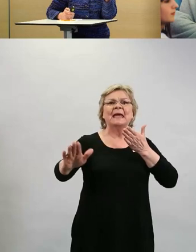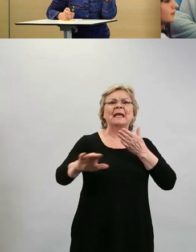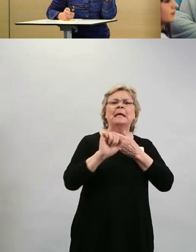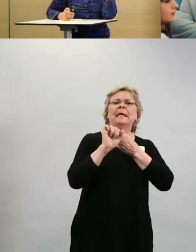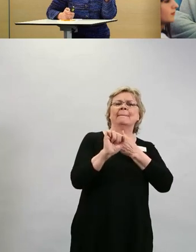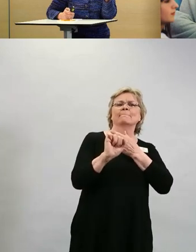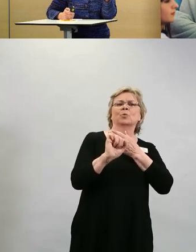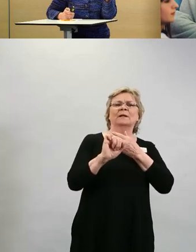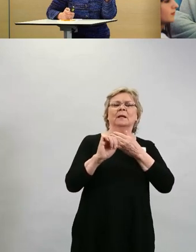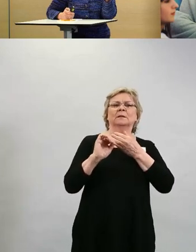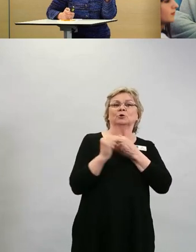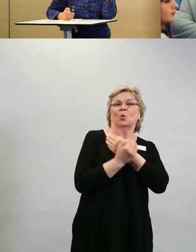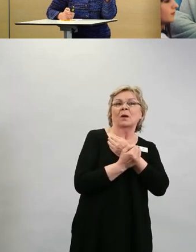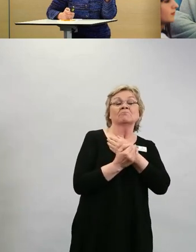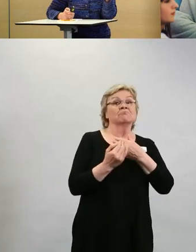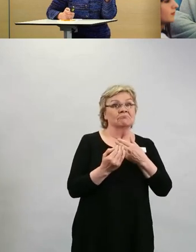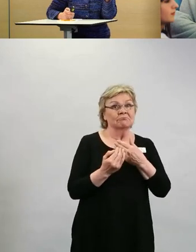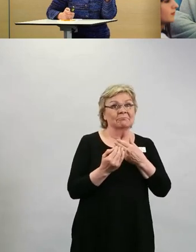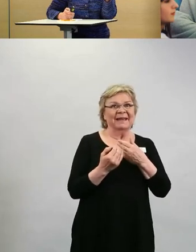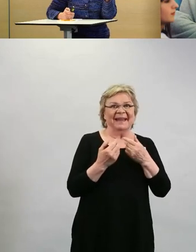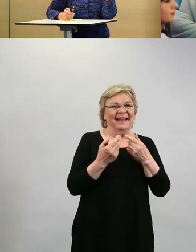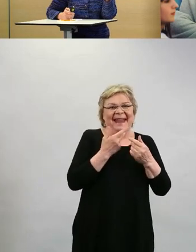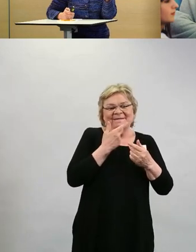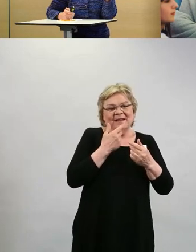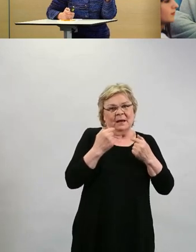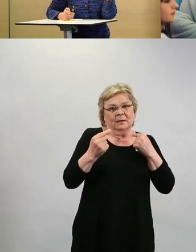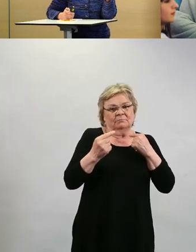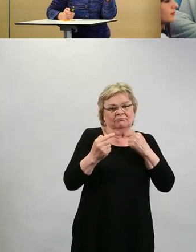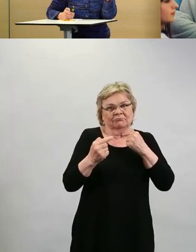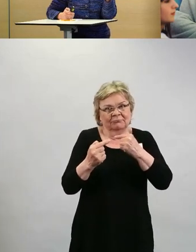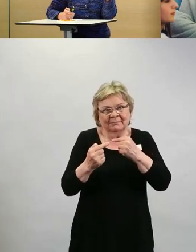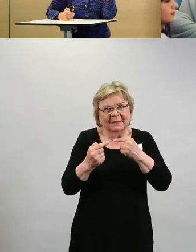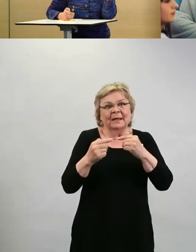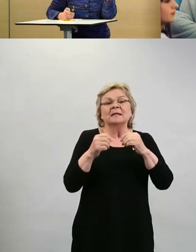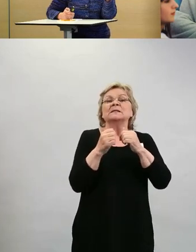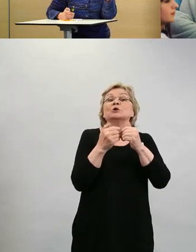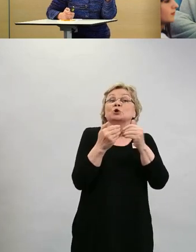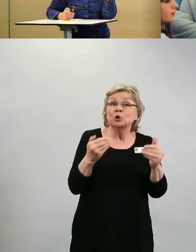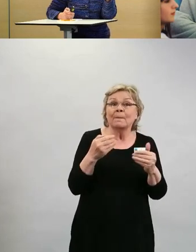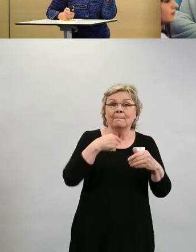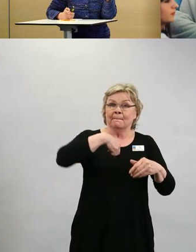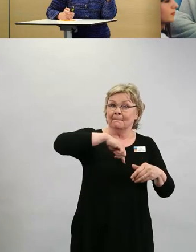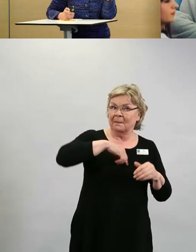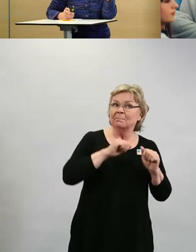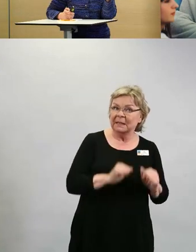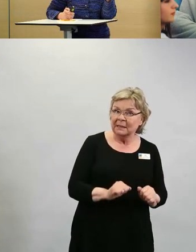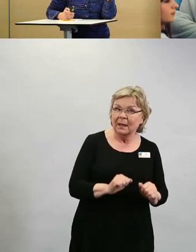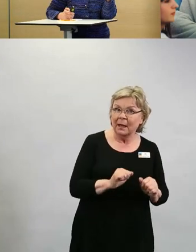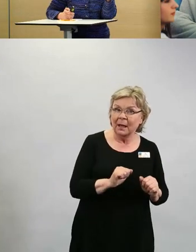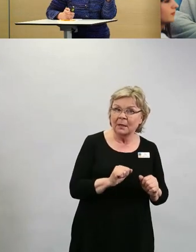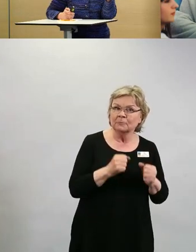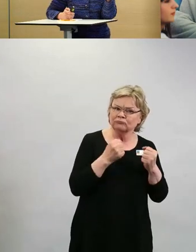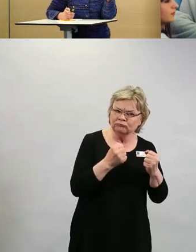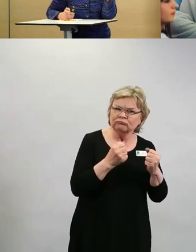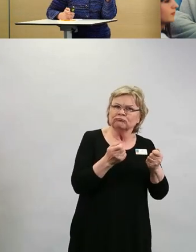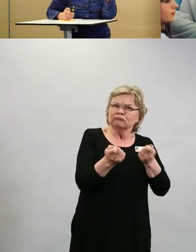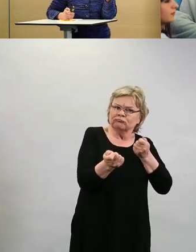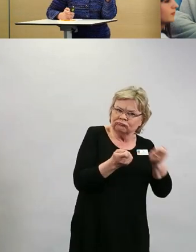ainakaan lähiaikoina saavuteta. Sen vuoksi meidän täytyy pitää kiinni näistä meidän